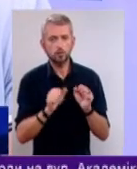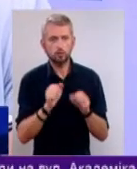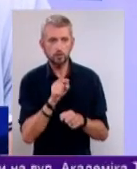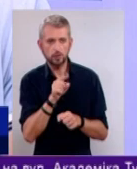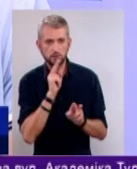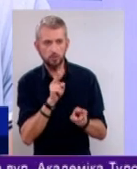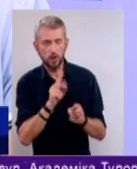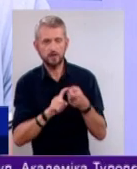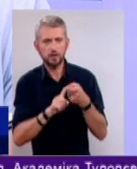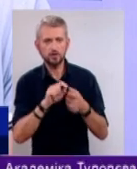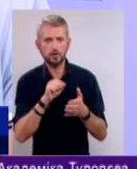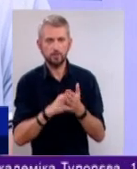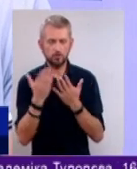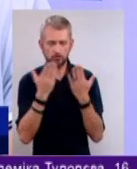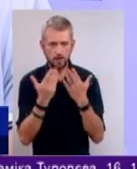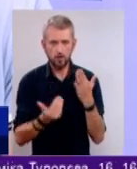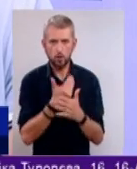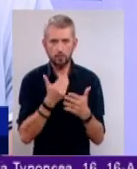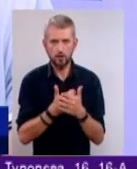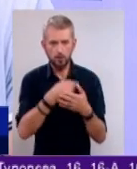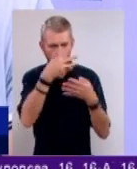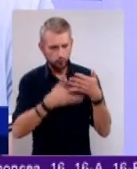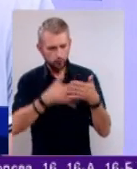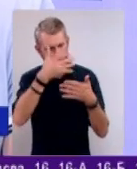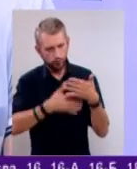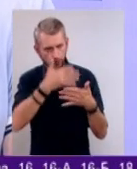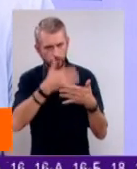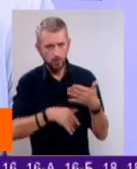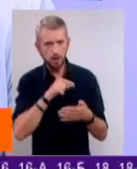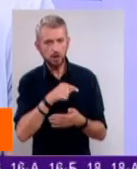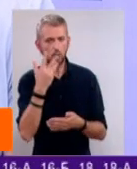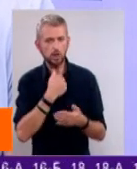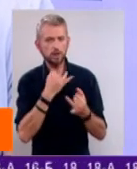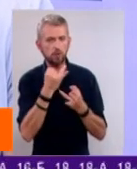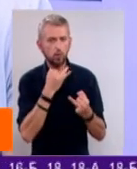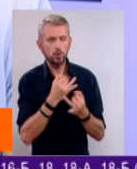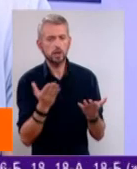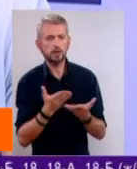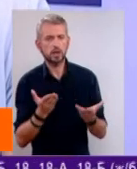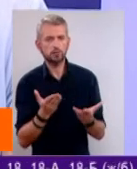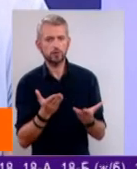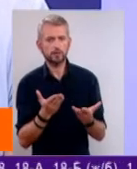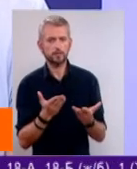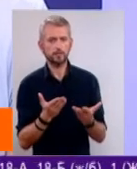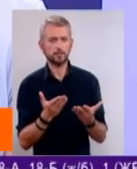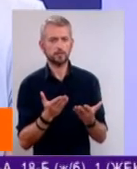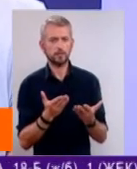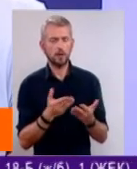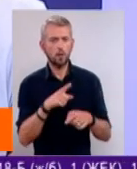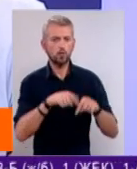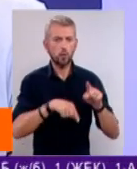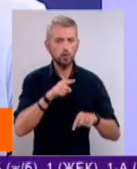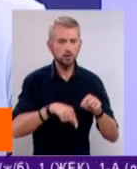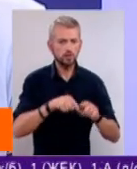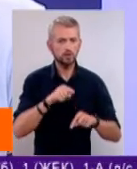спостерігати залежність від читання новин. Тобто, ти навіть, коли спілкуєшся з якимись там з родичами,